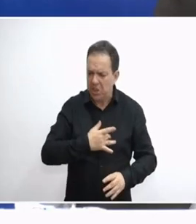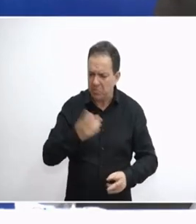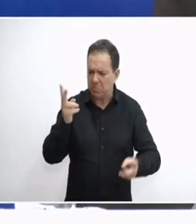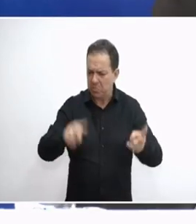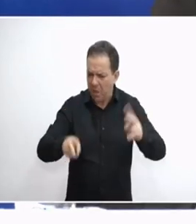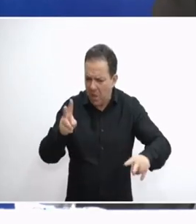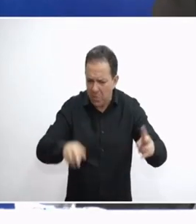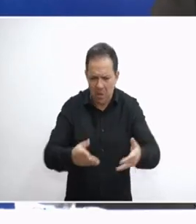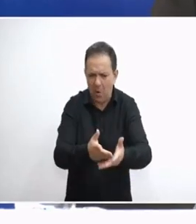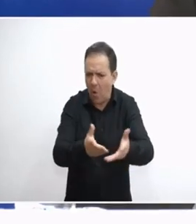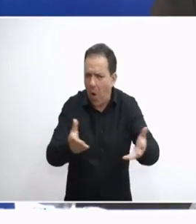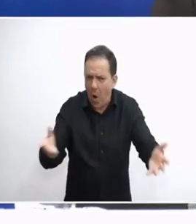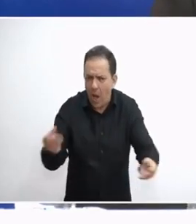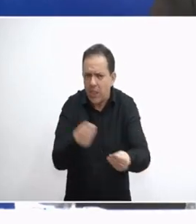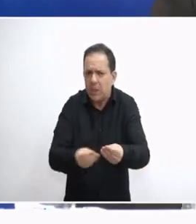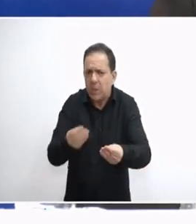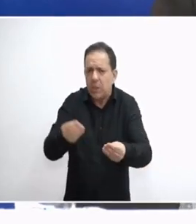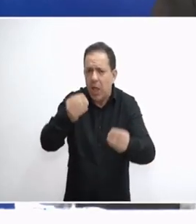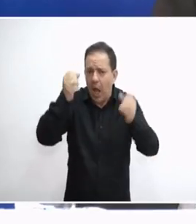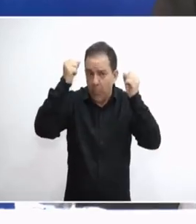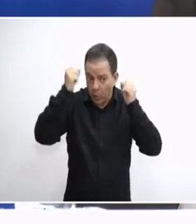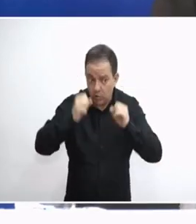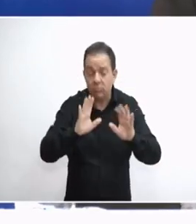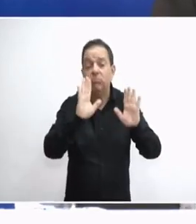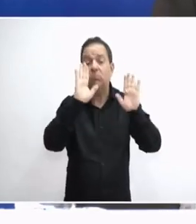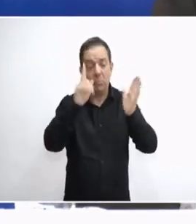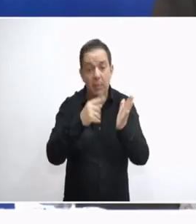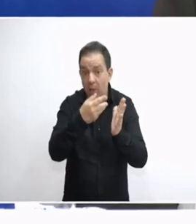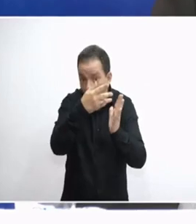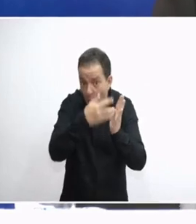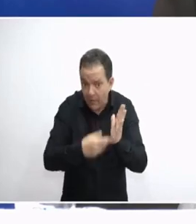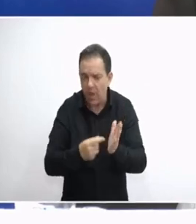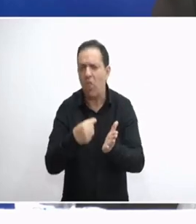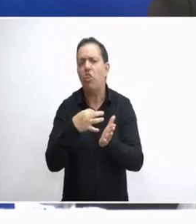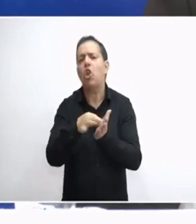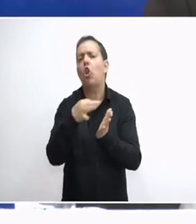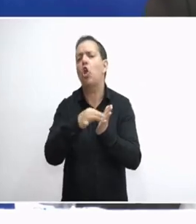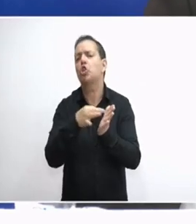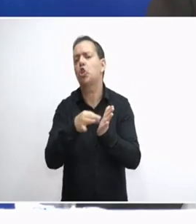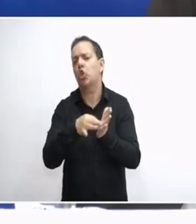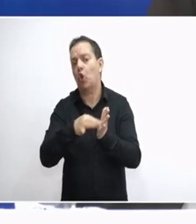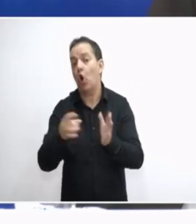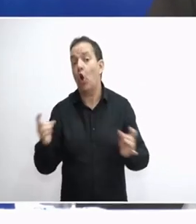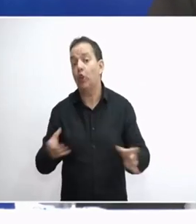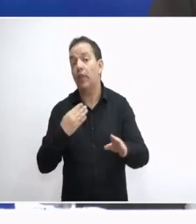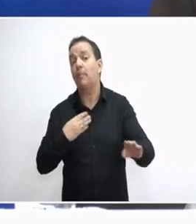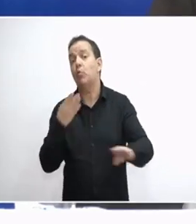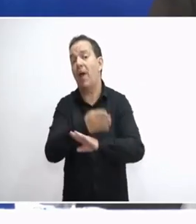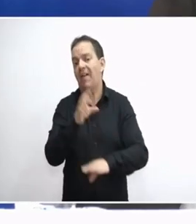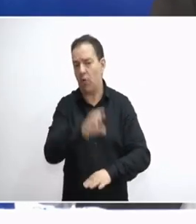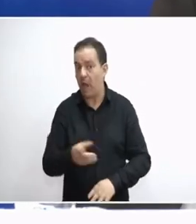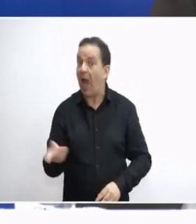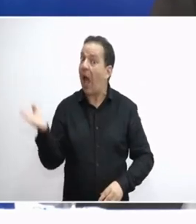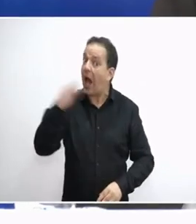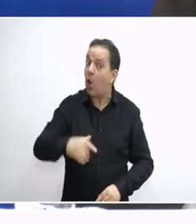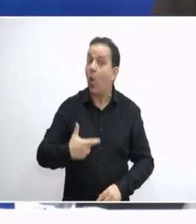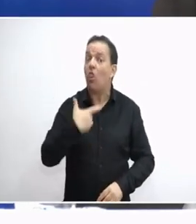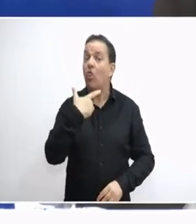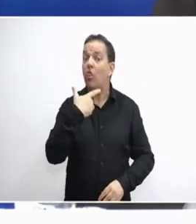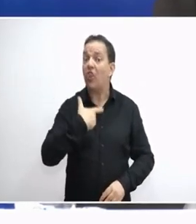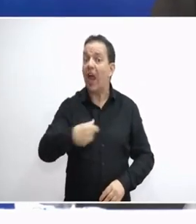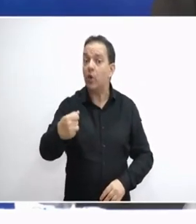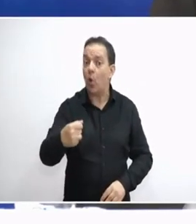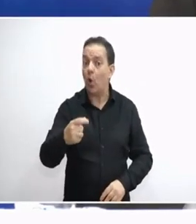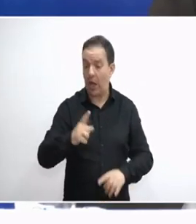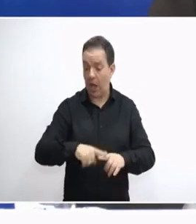όπως οι σκοτωμένοι. Αυτό είναι ένα κομμάτι που θα αναθεωρηθεί όταν θα είμαστε εμείς στην Ευρώπη. Αυτή είναι άλλη. Υπάρχουν δάνεια πραγματικά, όπως ο